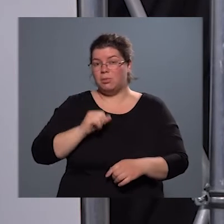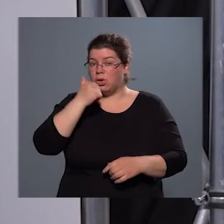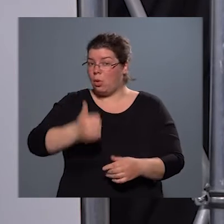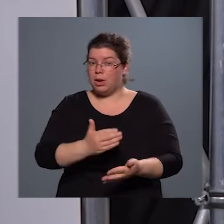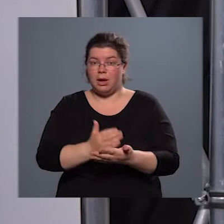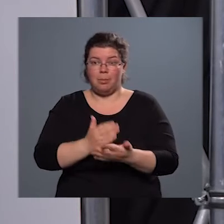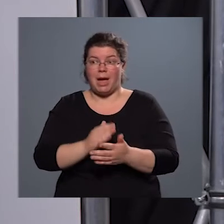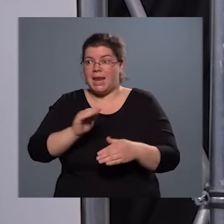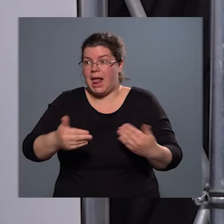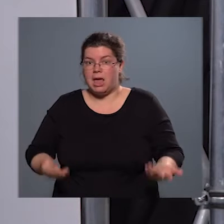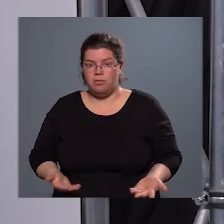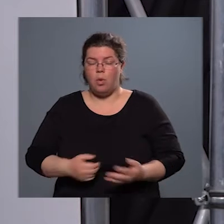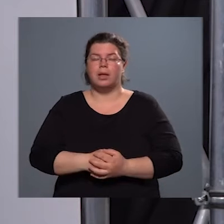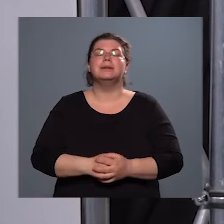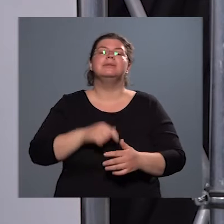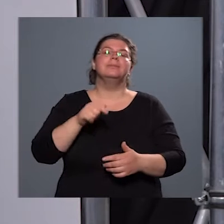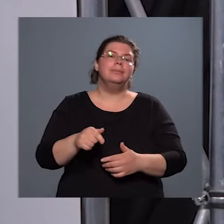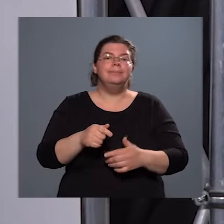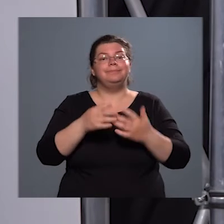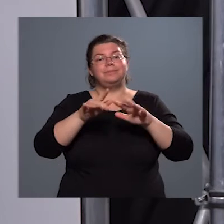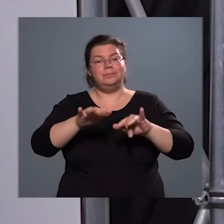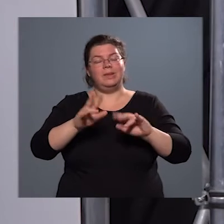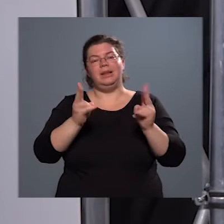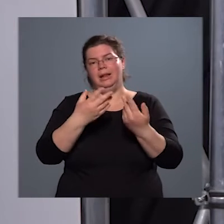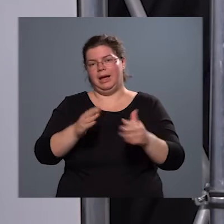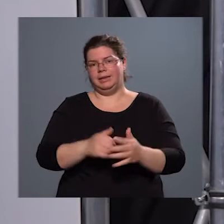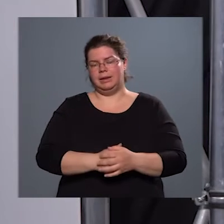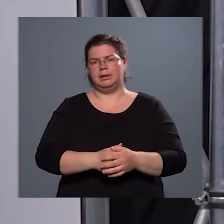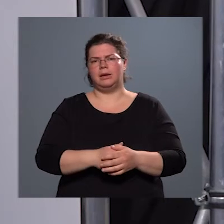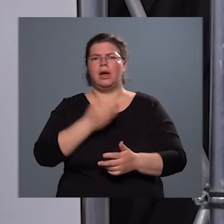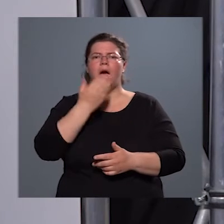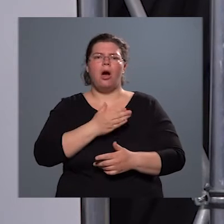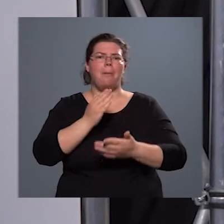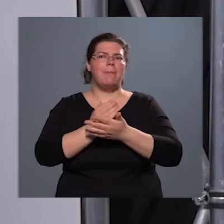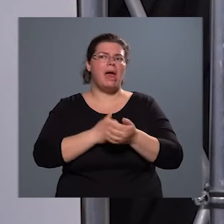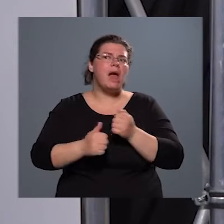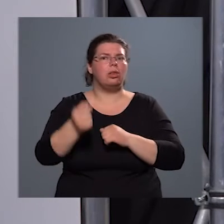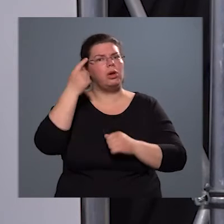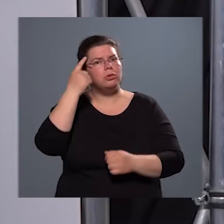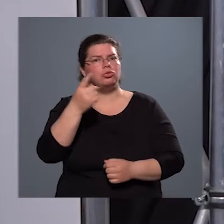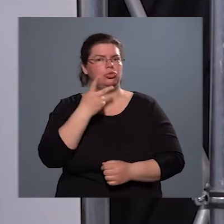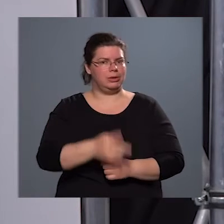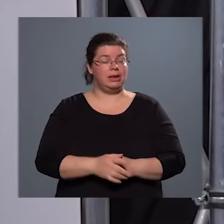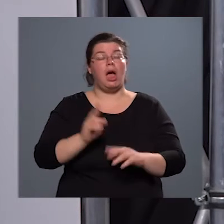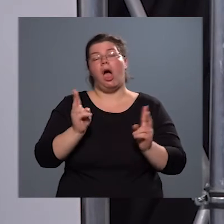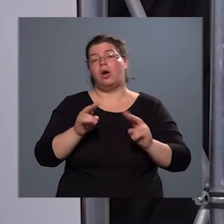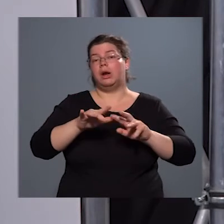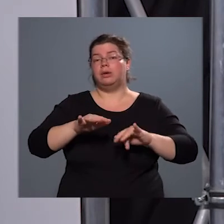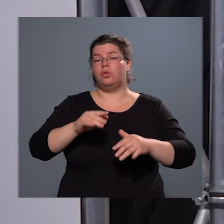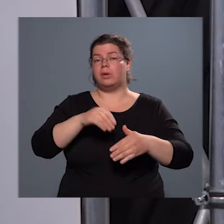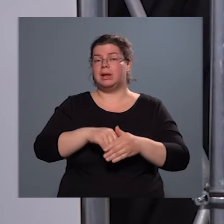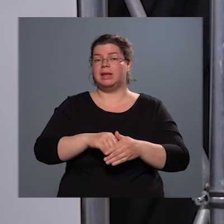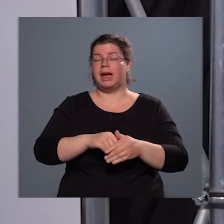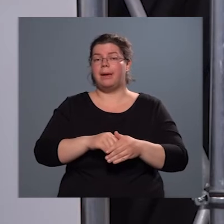informatikában lehet nyitni. Megint, ha már előre tudunk nézni, akkor az informatikában,